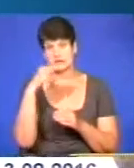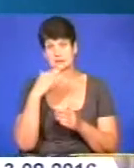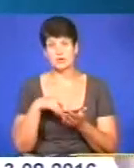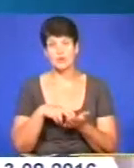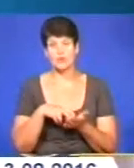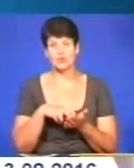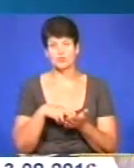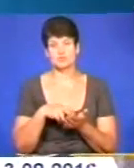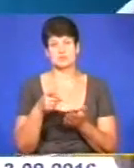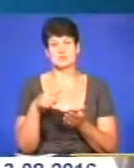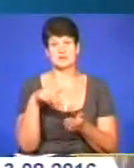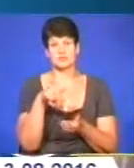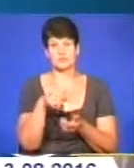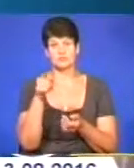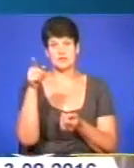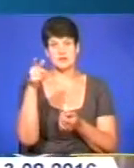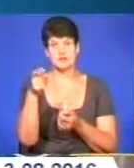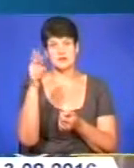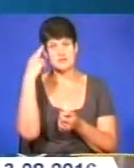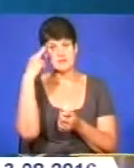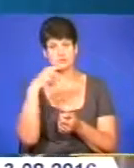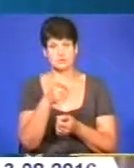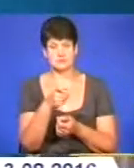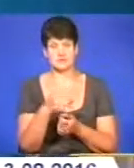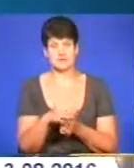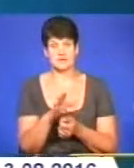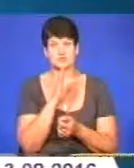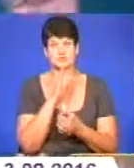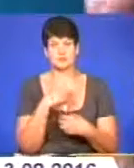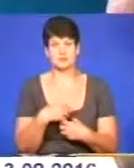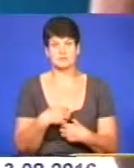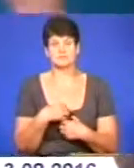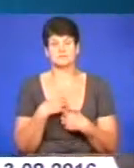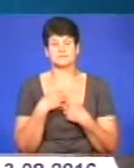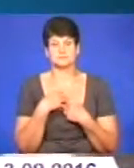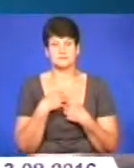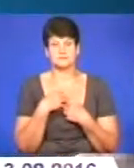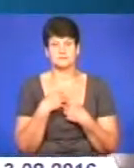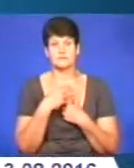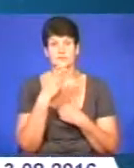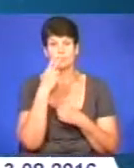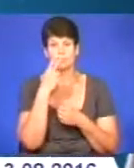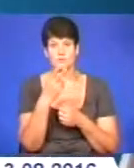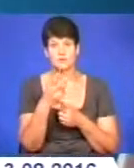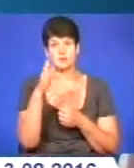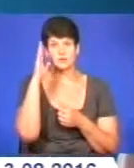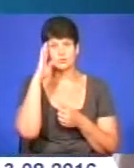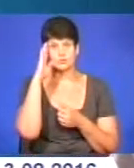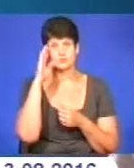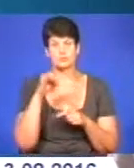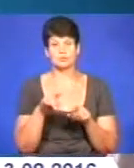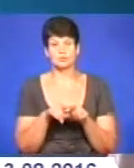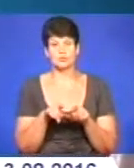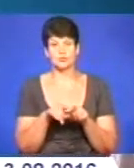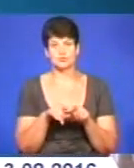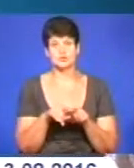в двір, бо в дворі стріляє дядько». Жінка взагалі налякалася, бо якраз побачила мужчину, похожого на сусіда